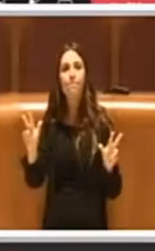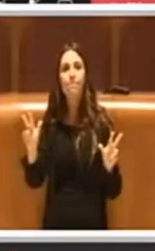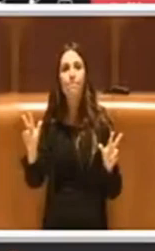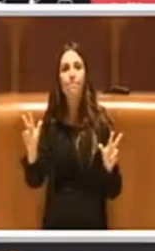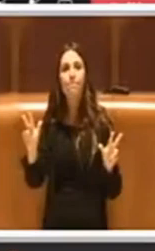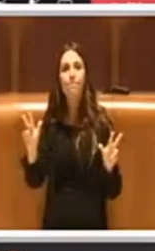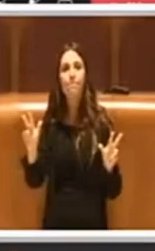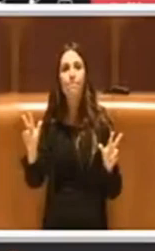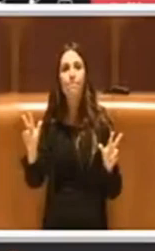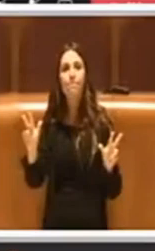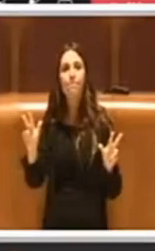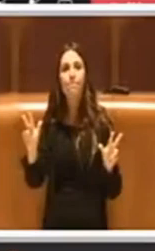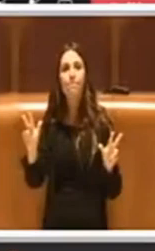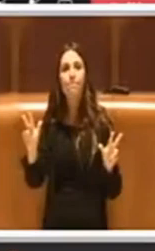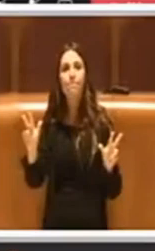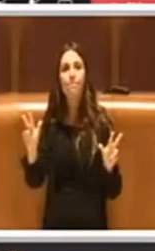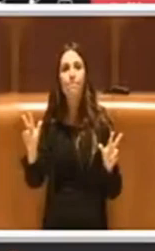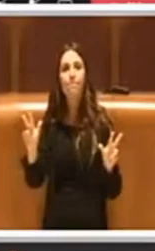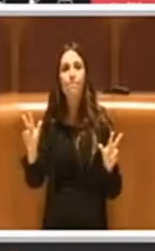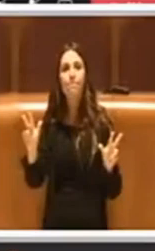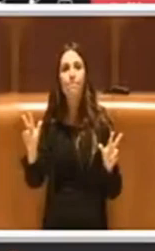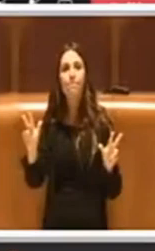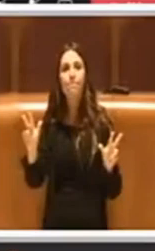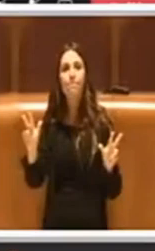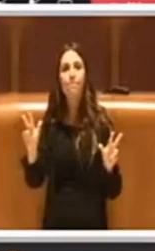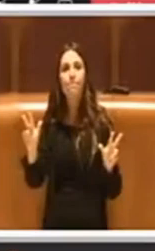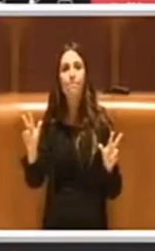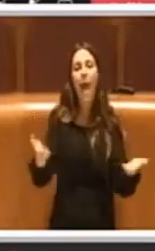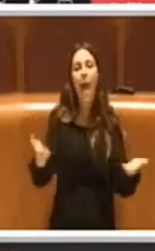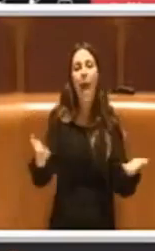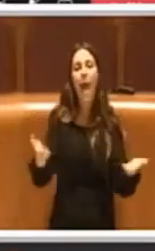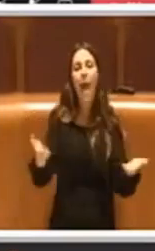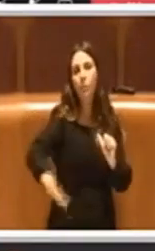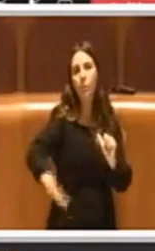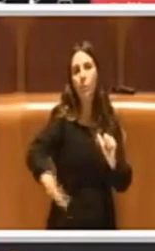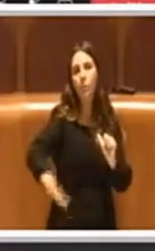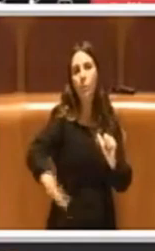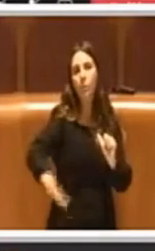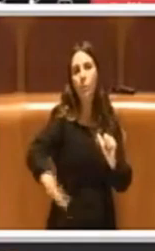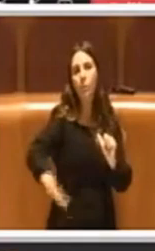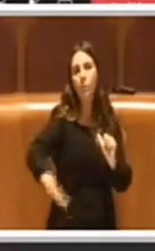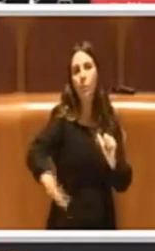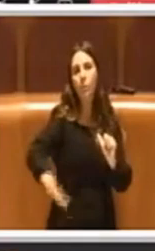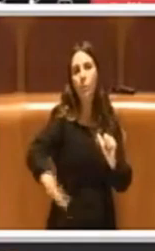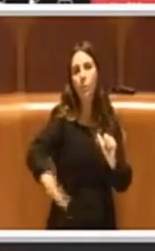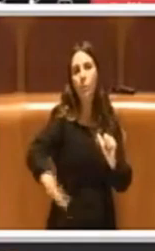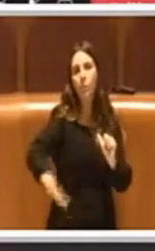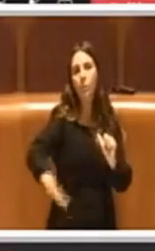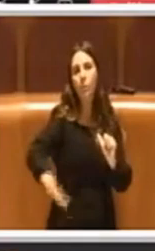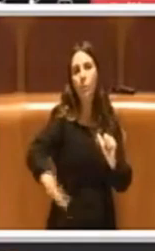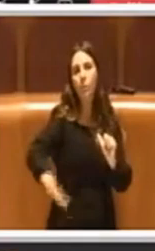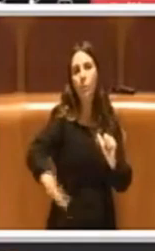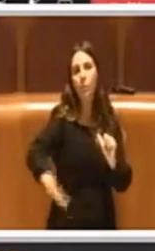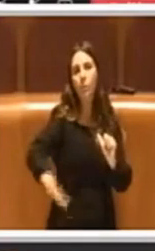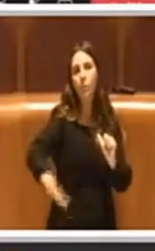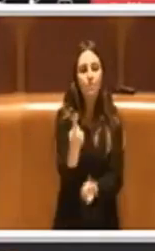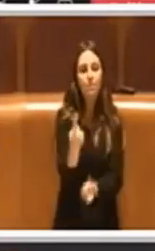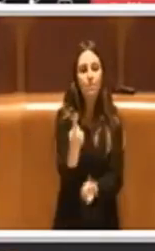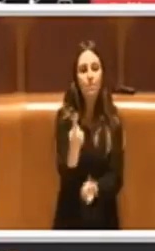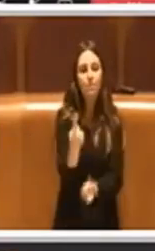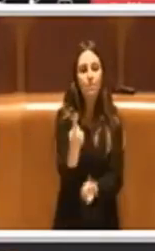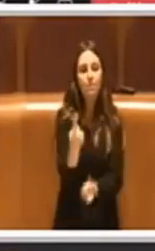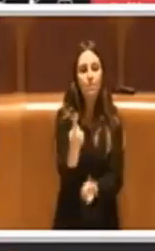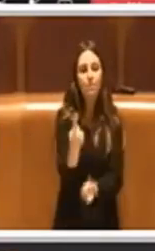della Commissione, appunto, quindi per il parco sportivo. Successivamente sono emerse delle